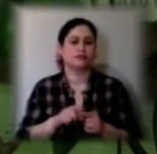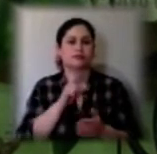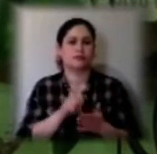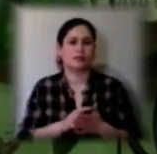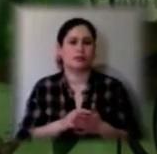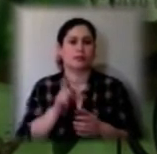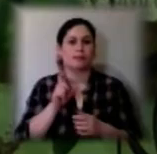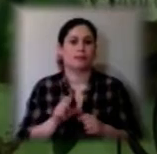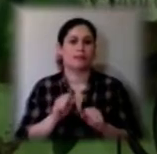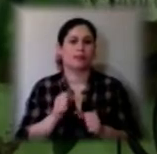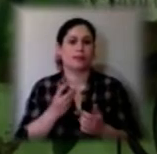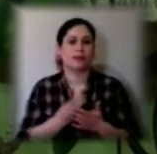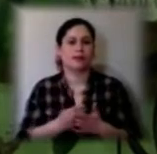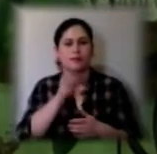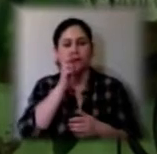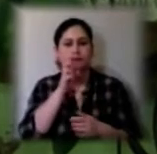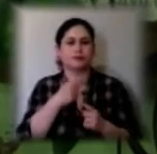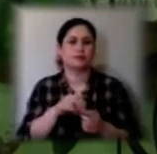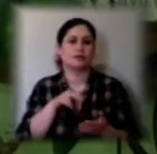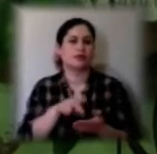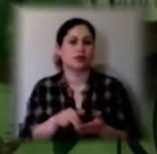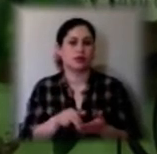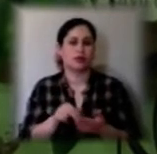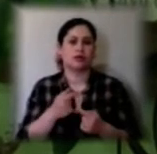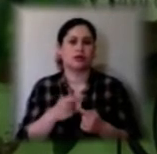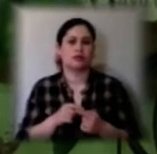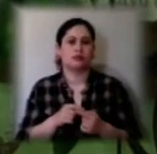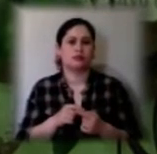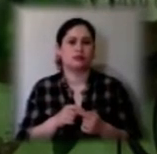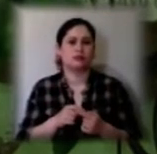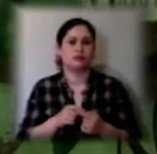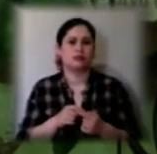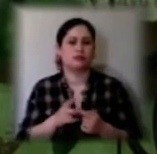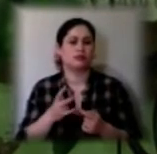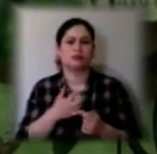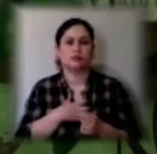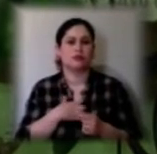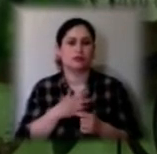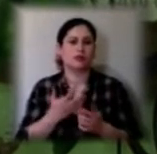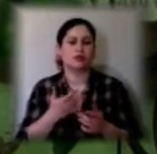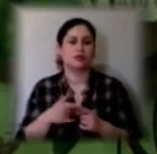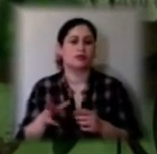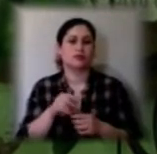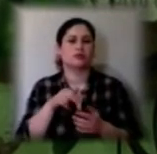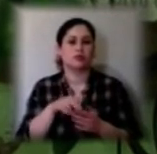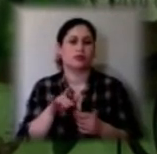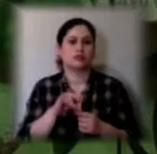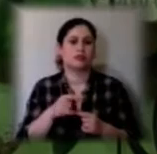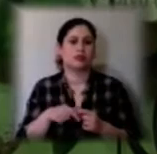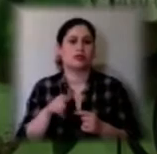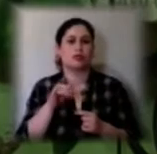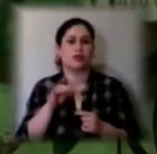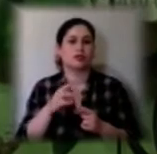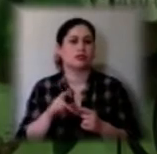захищати свою державу, прийти. І не важливо, якщо всі прийшли б, ці громадяни, не важливо, що